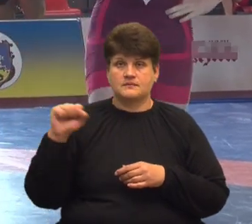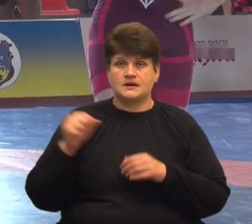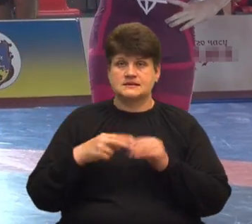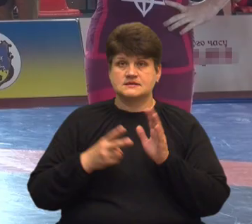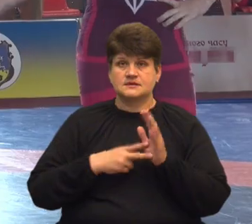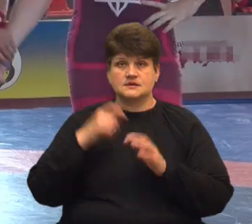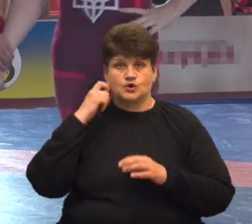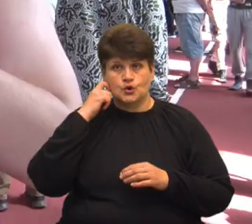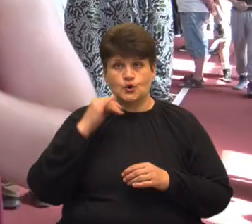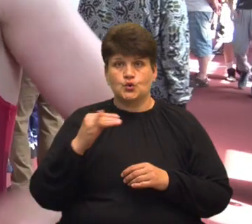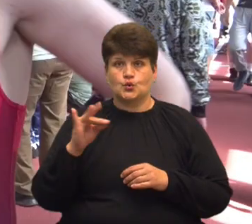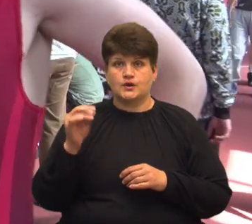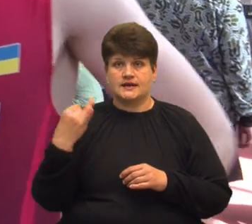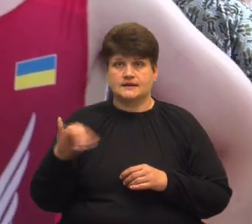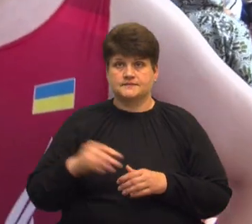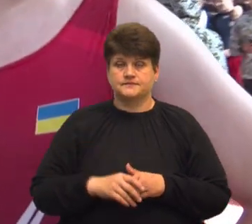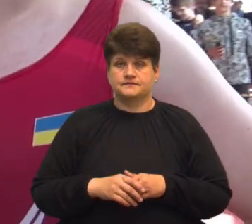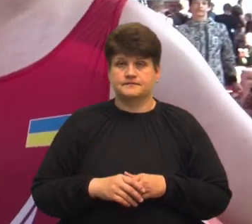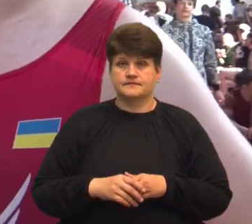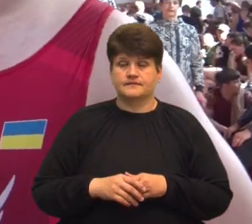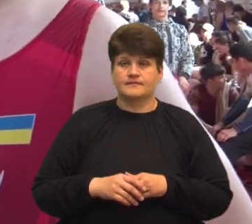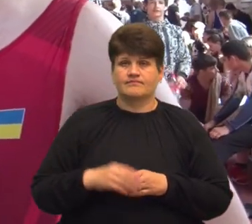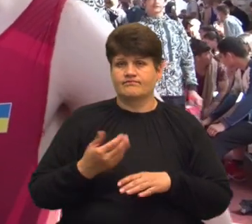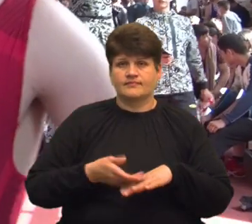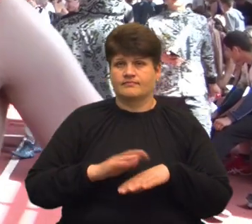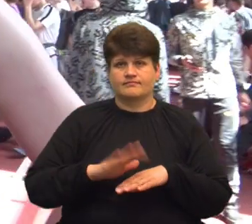Юрій. Не дуже складна случка була.